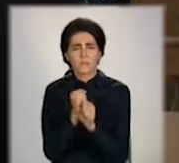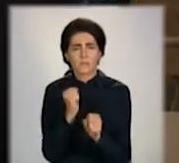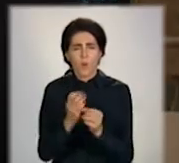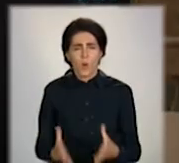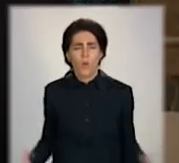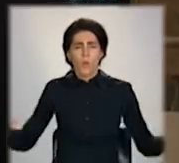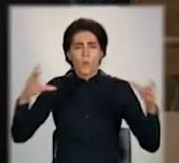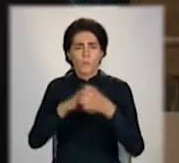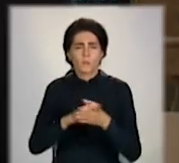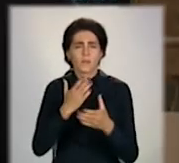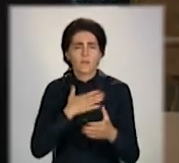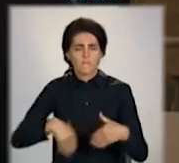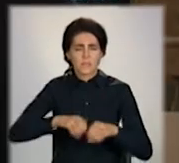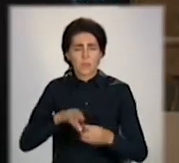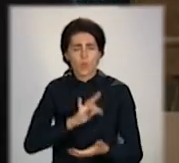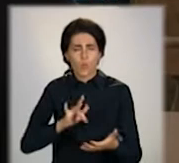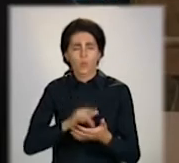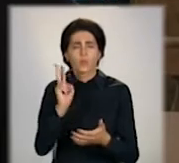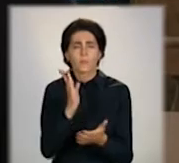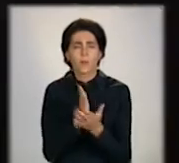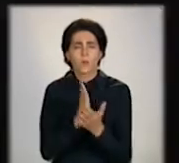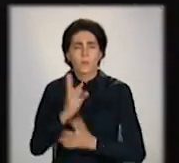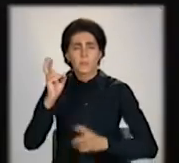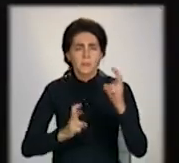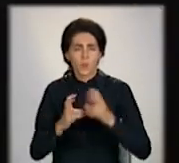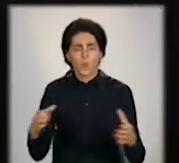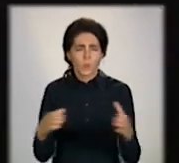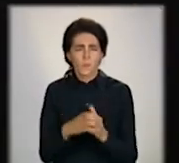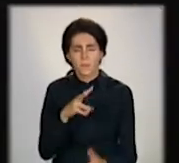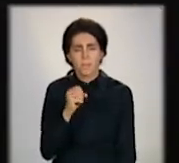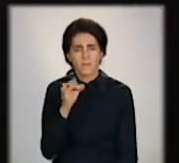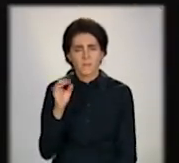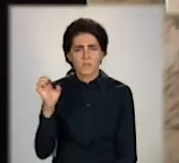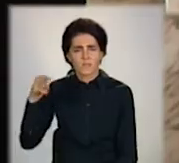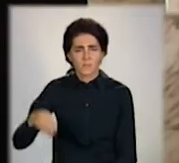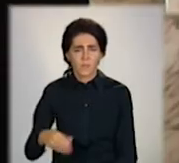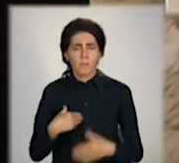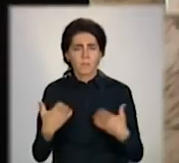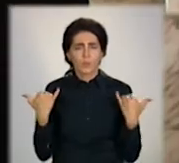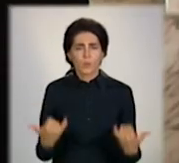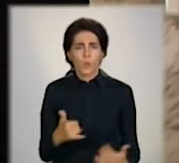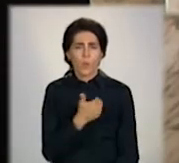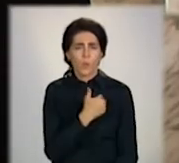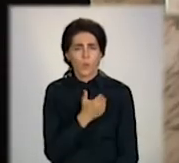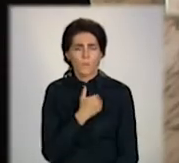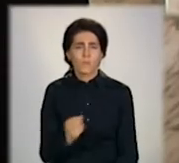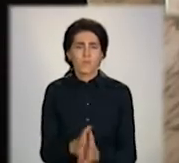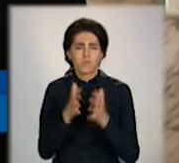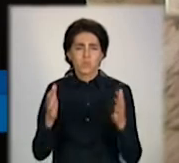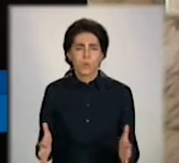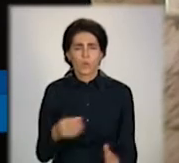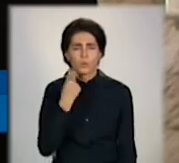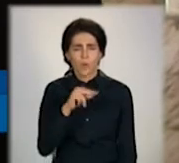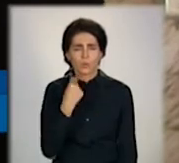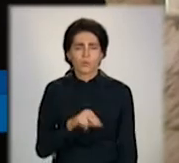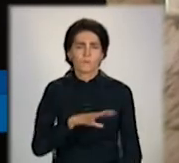наші міста присутність, де знаходяться підприємства компанії групи «Метінвест». Ми зараз хочемо більш качественно